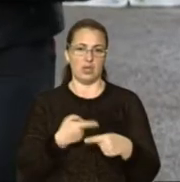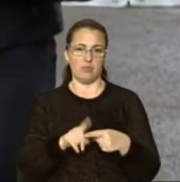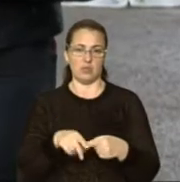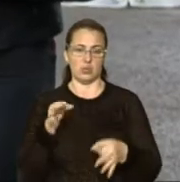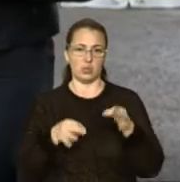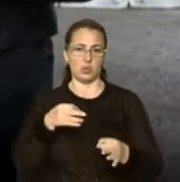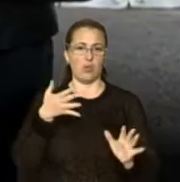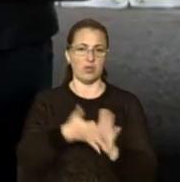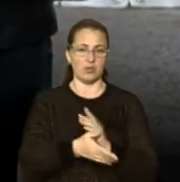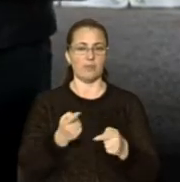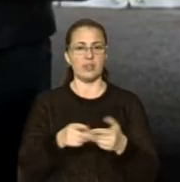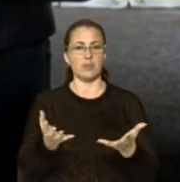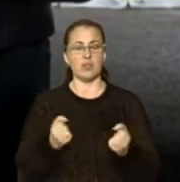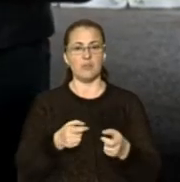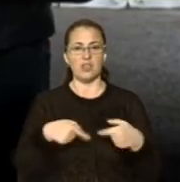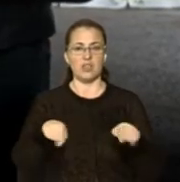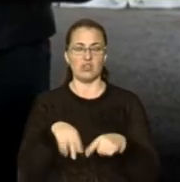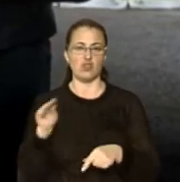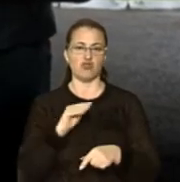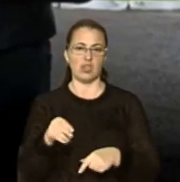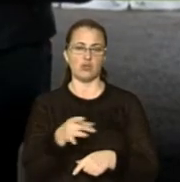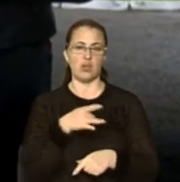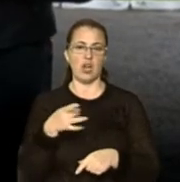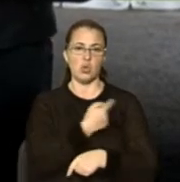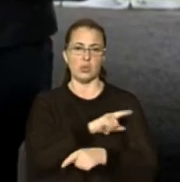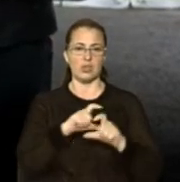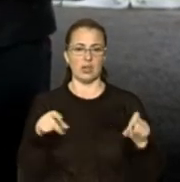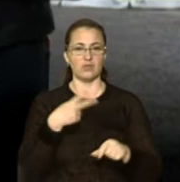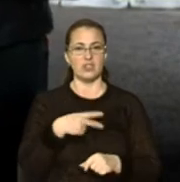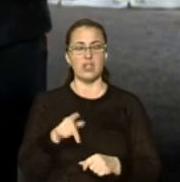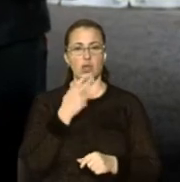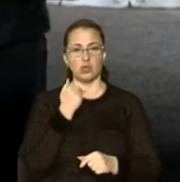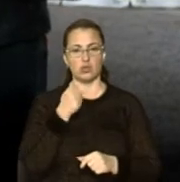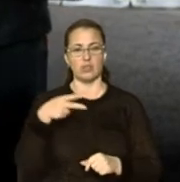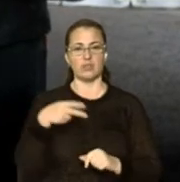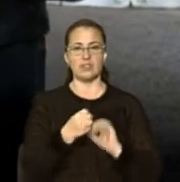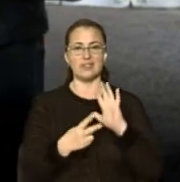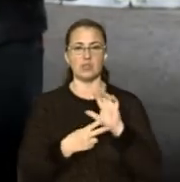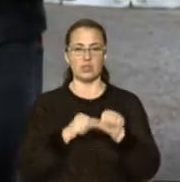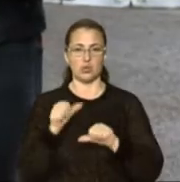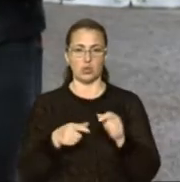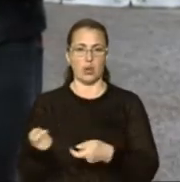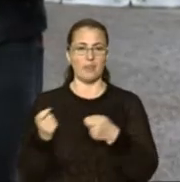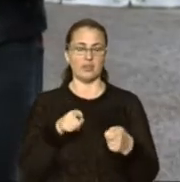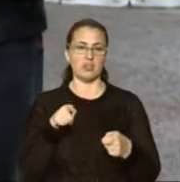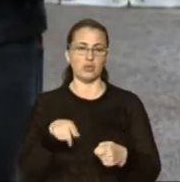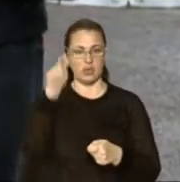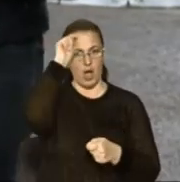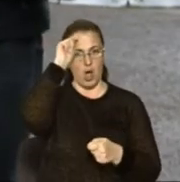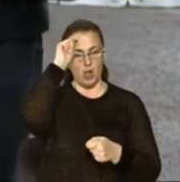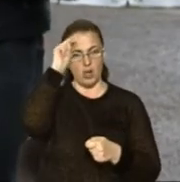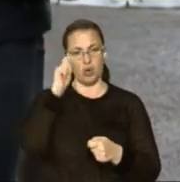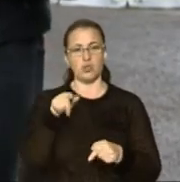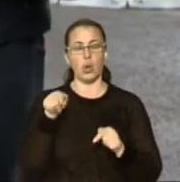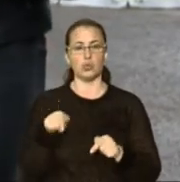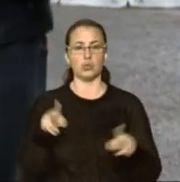А це приймальне відділення Жадачівської районної лікарні. 20 червня 2017 року сюди привезли 12-річного Романа Кулака.